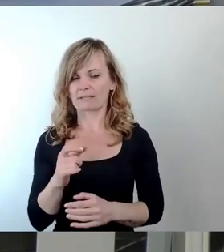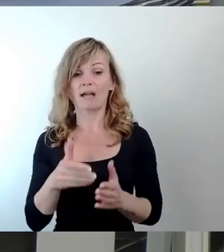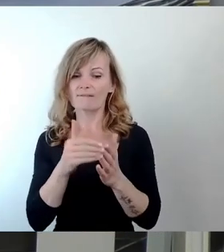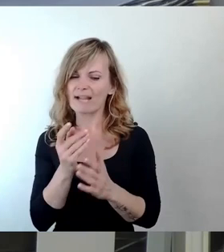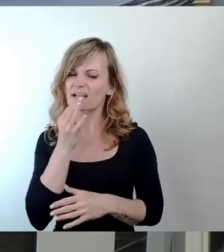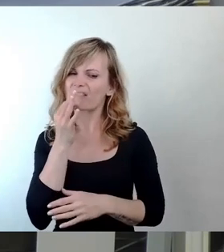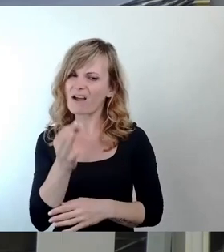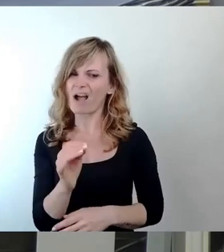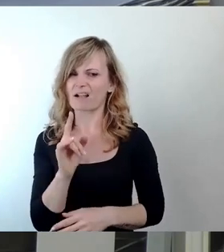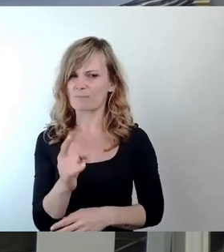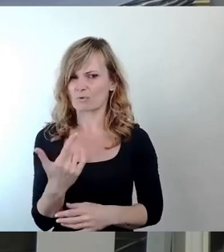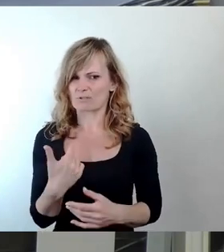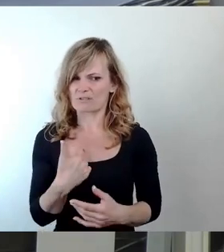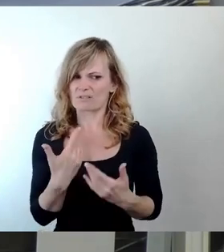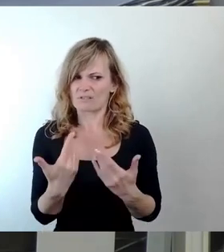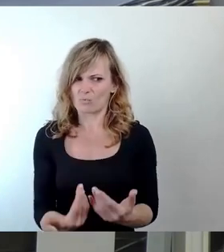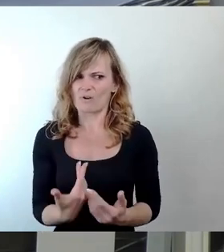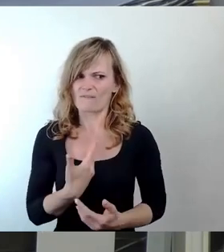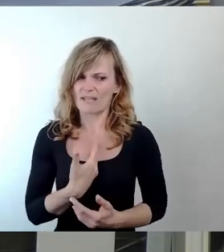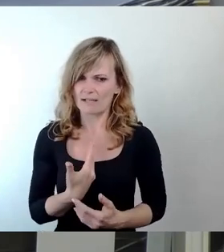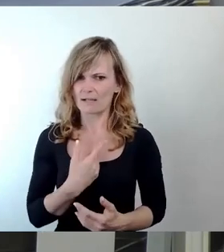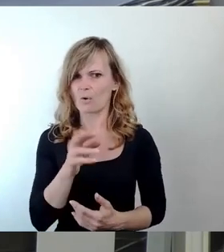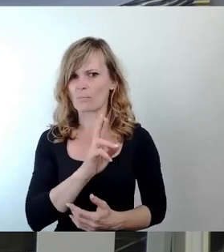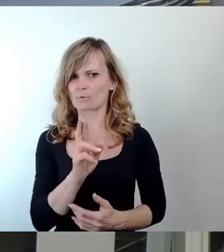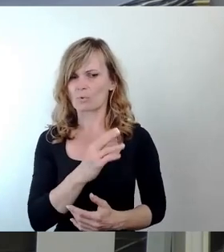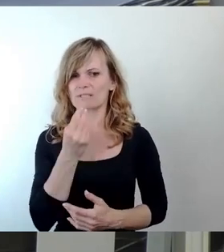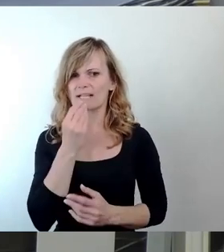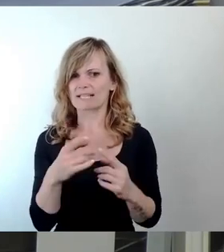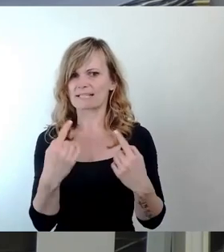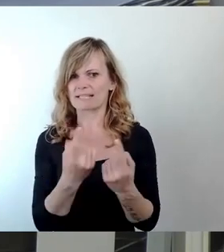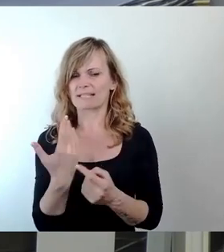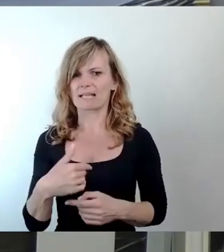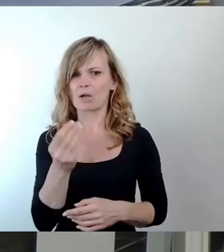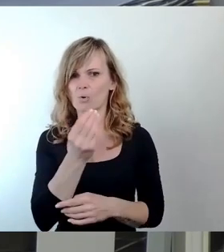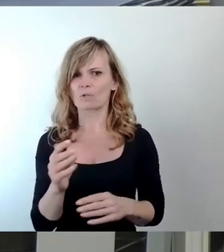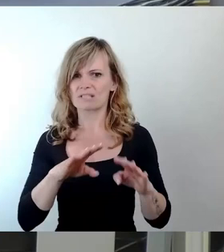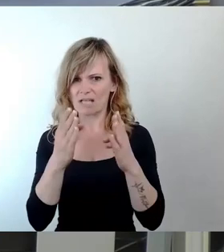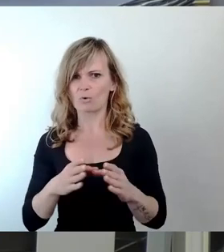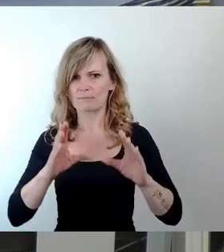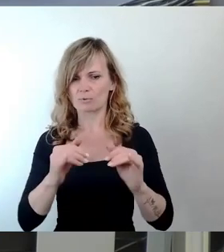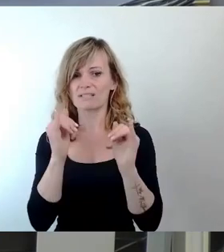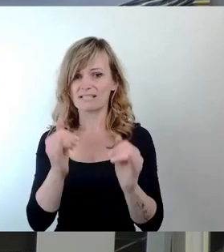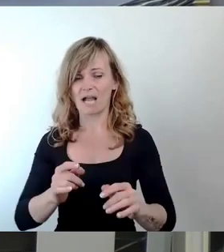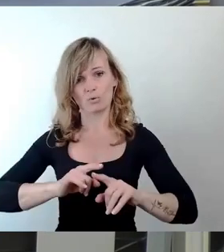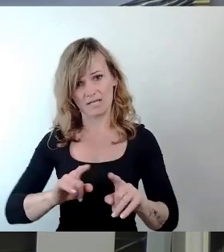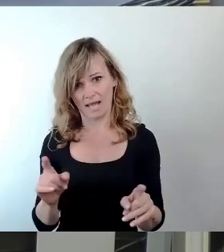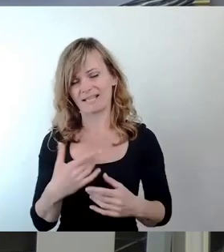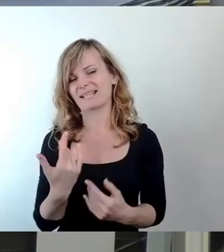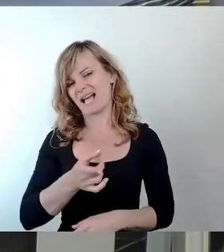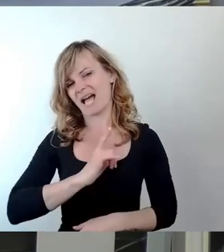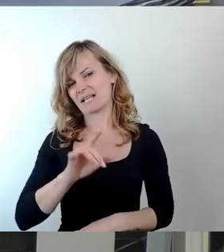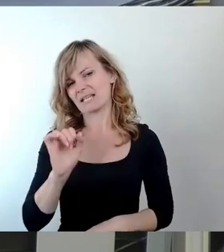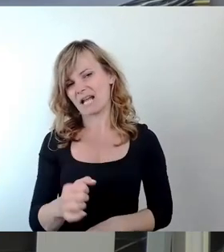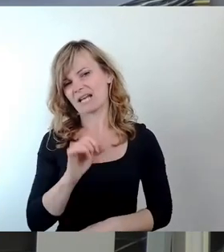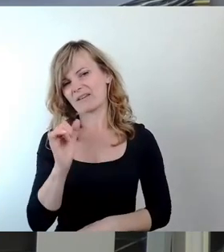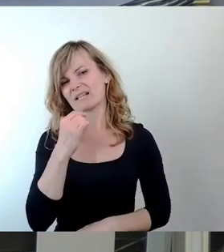man sich stellen muss. Will man die Robotronenkantine als Kunsthaus nutzen oder nicht? An sich kann man wieder sagen, ja oder nein,